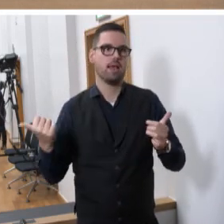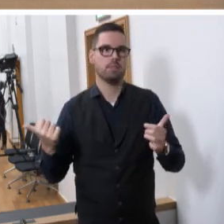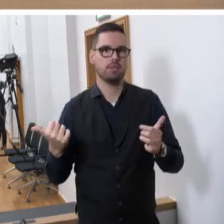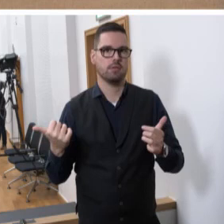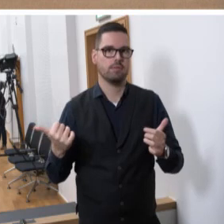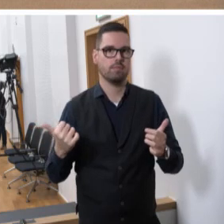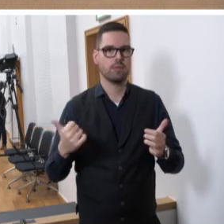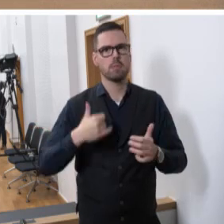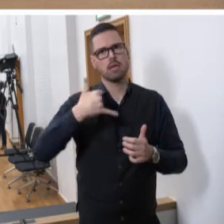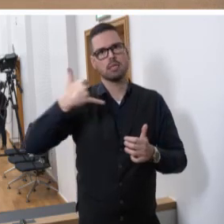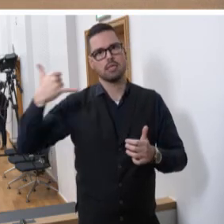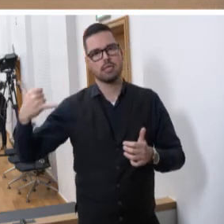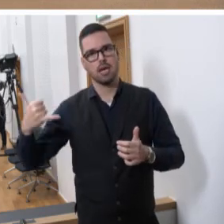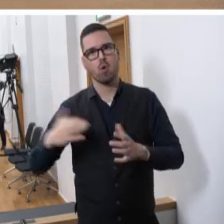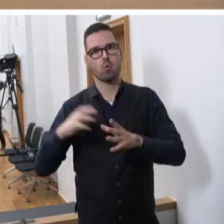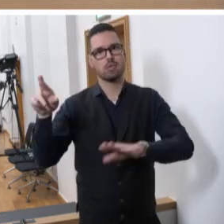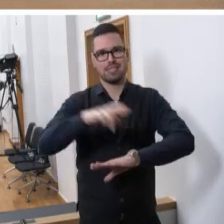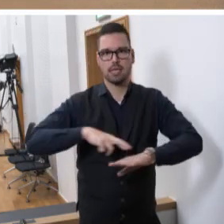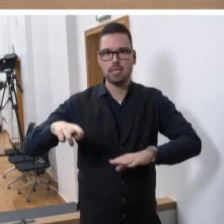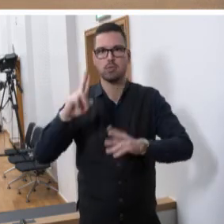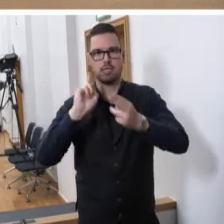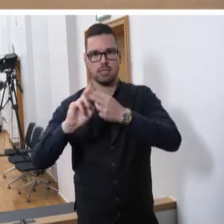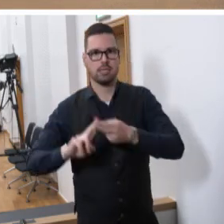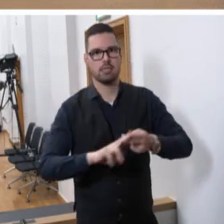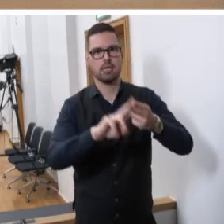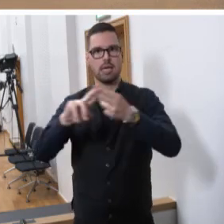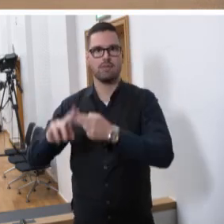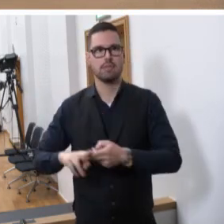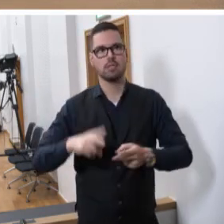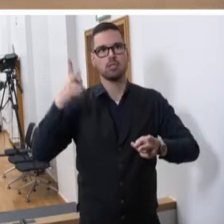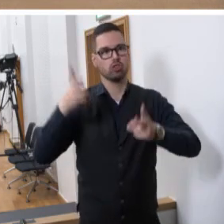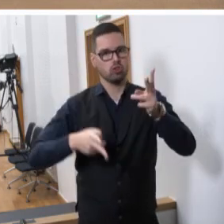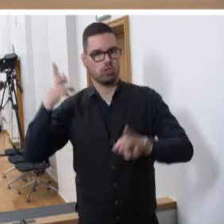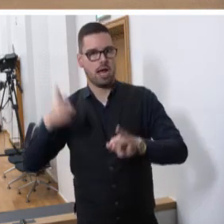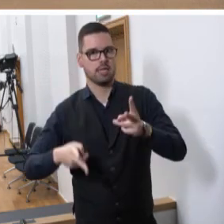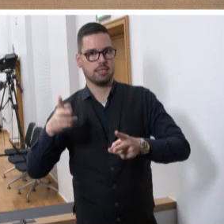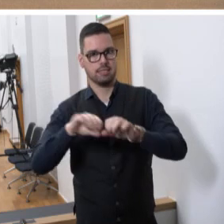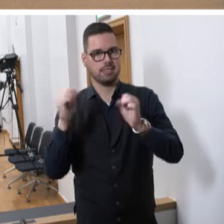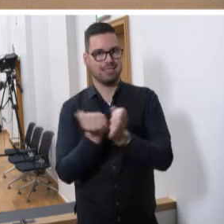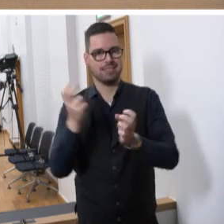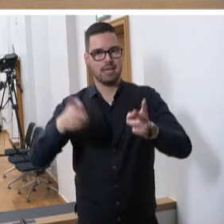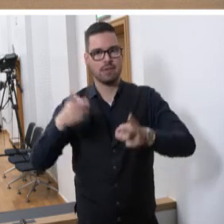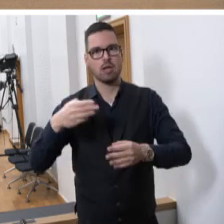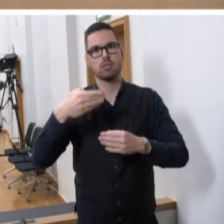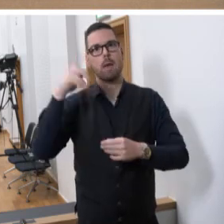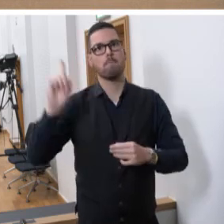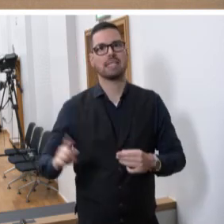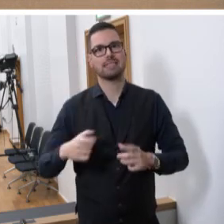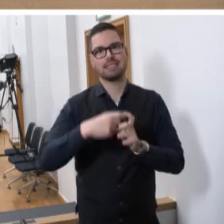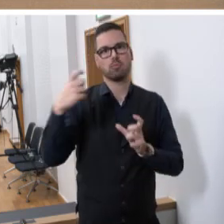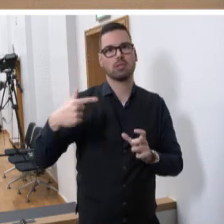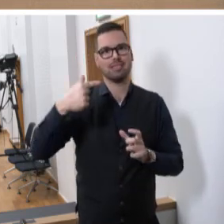Bereits seit mehreren Jahren finden in der Großregion regelmäßig Treffen der Generalstaatsanwältinnen und Staatsanwälte aus Metz, Saarbrücken,